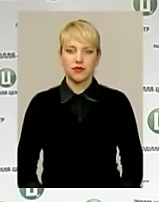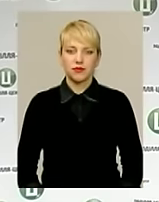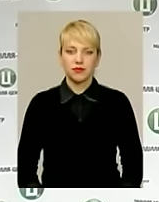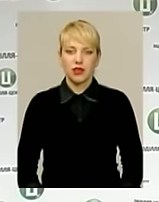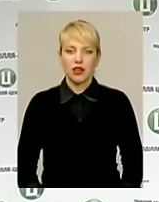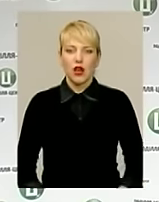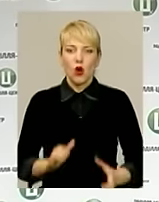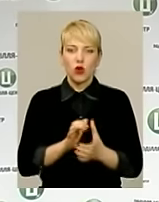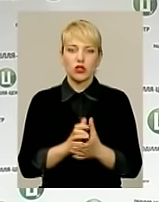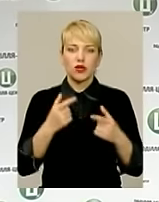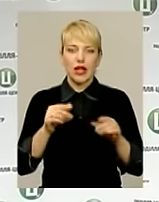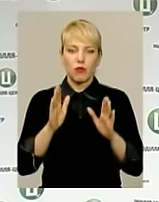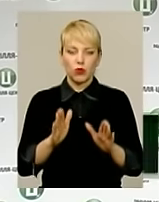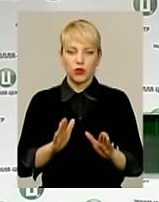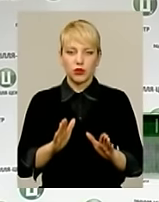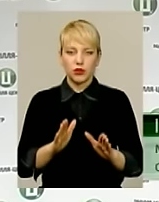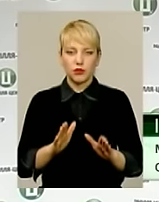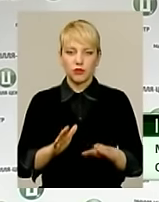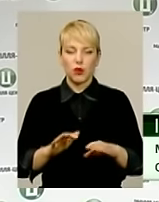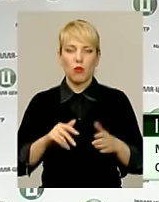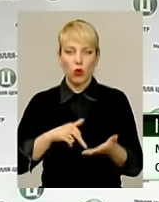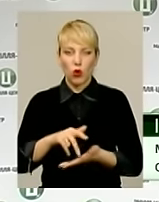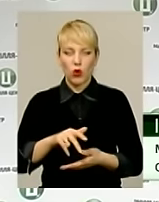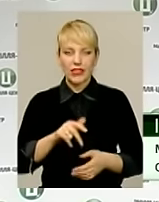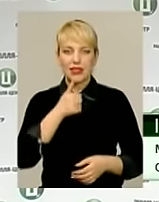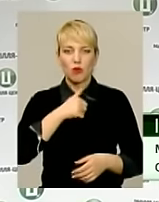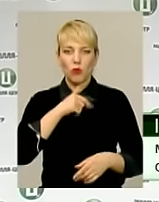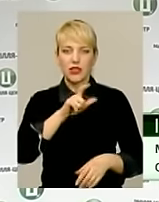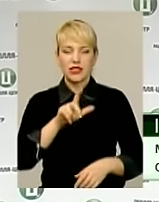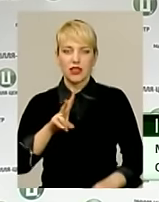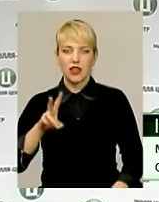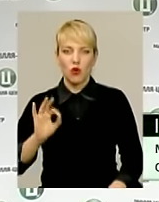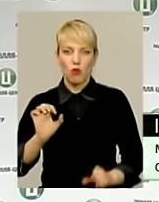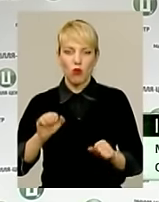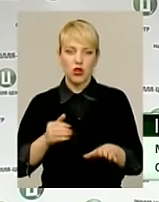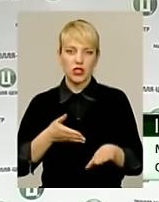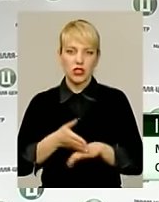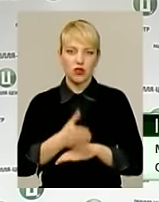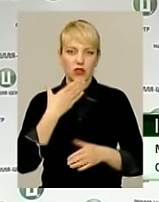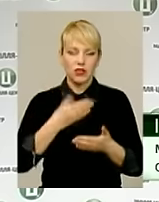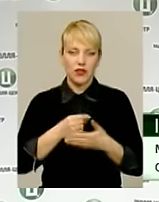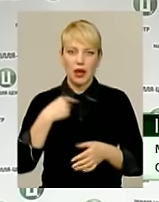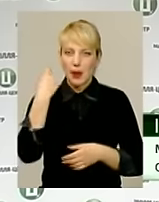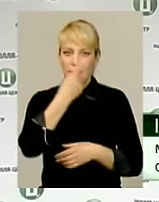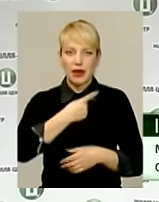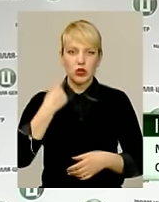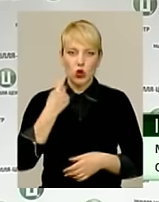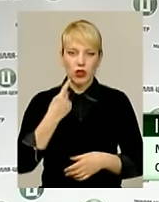Ознайомитись, де будуть проходити пробне зоні щонезалежне оцінювання, можна зайшовши на свій персональний